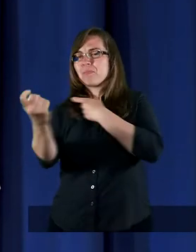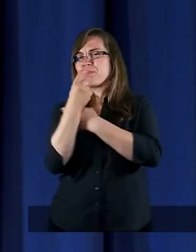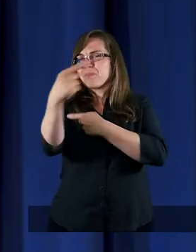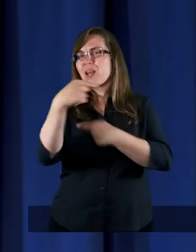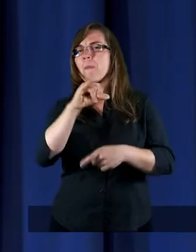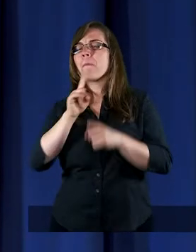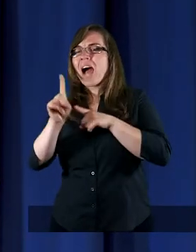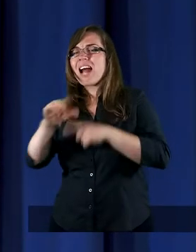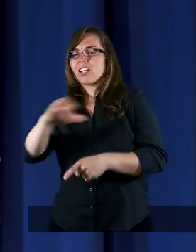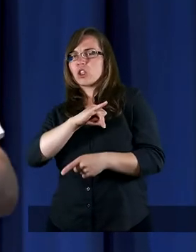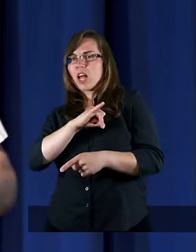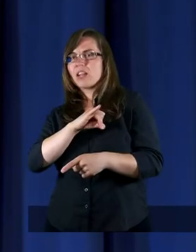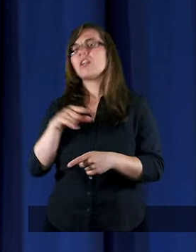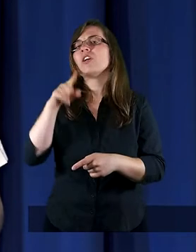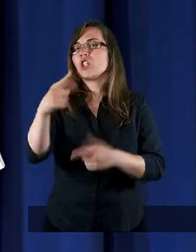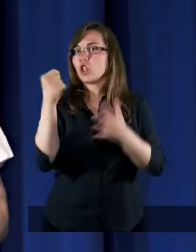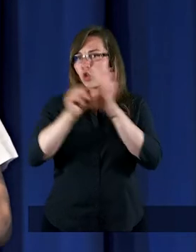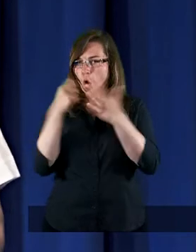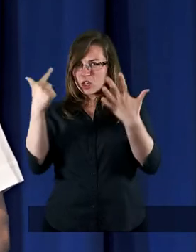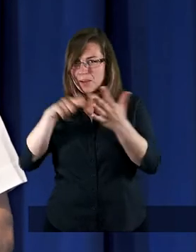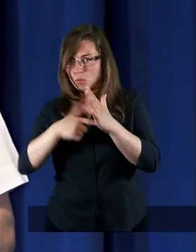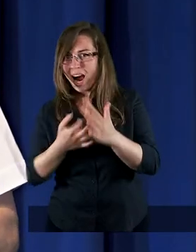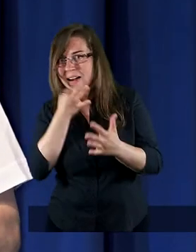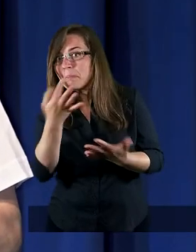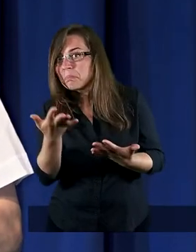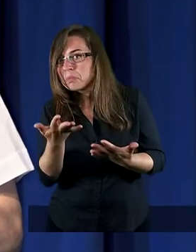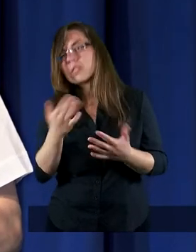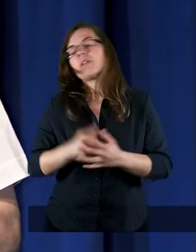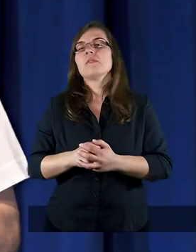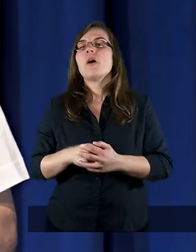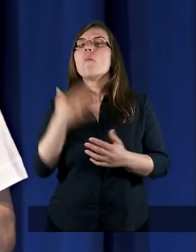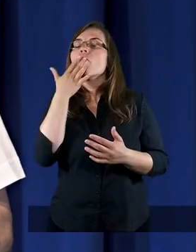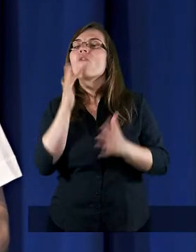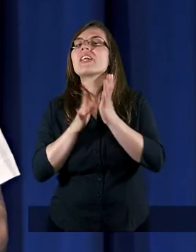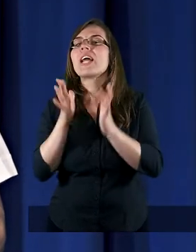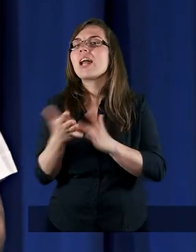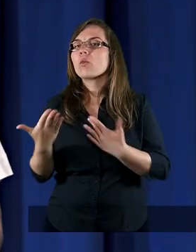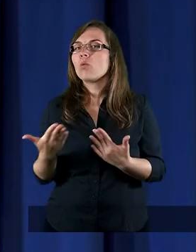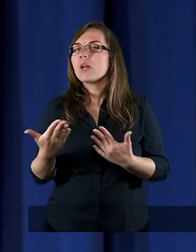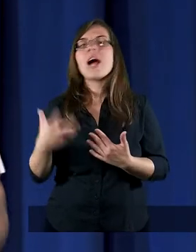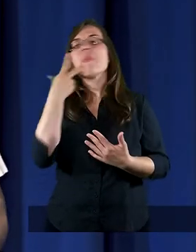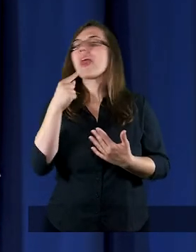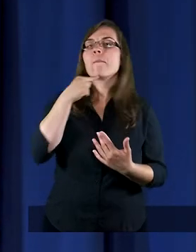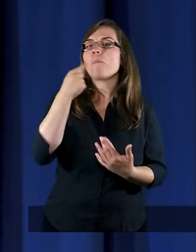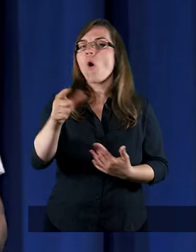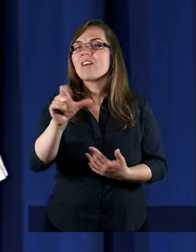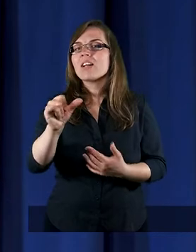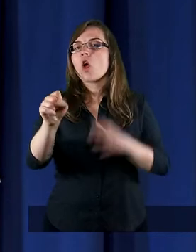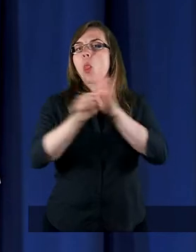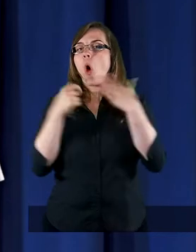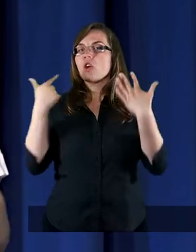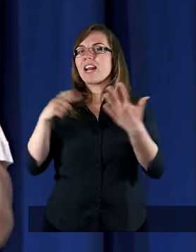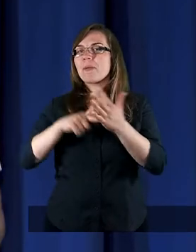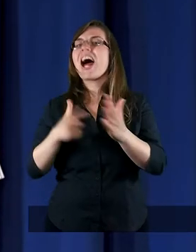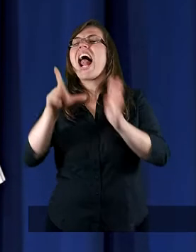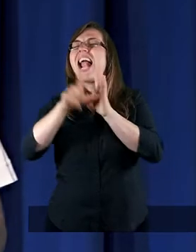mnie zgrzeszy? Czy aż do siedmiu razy? Mówi mu Jezus, nie powiadam Ci do siedmiu